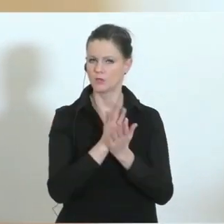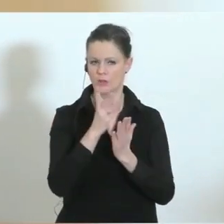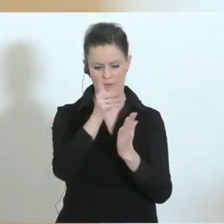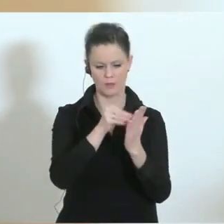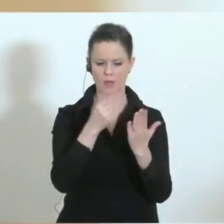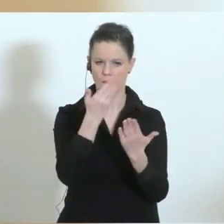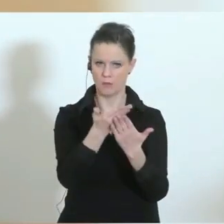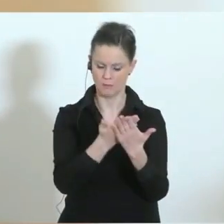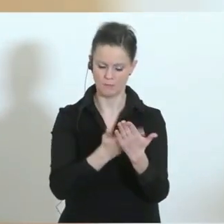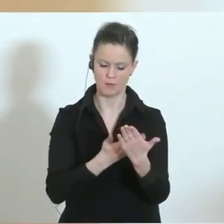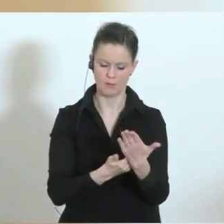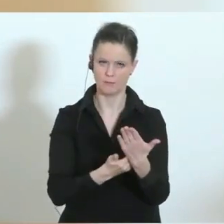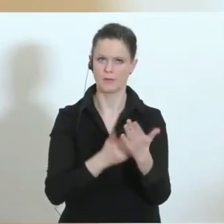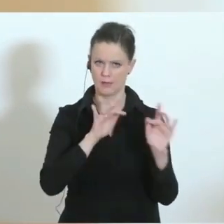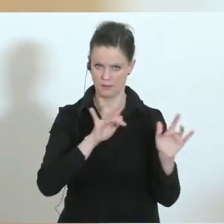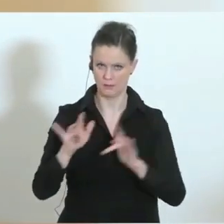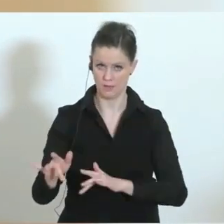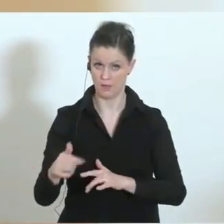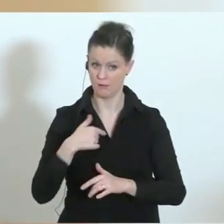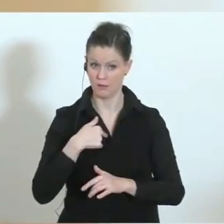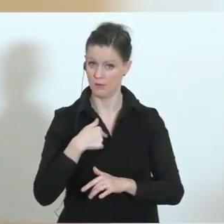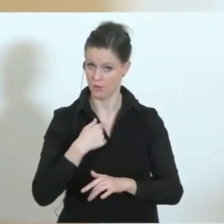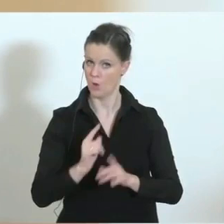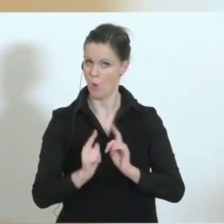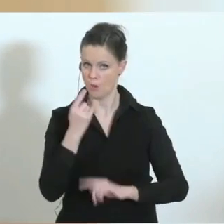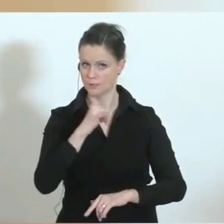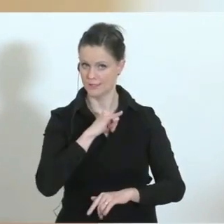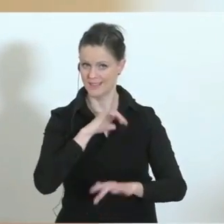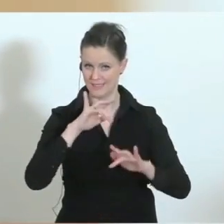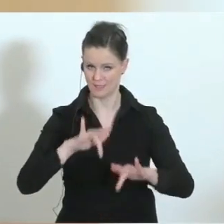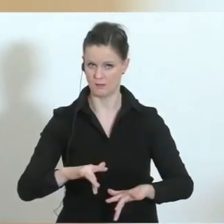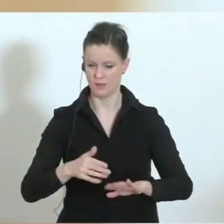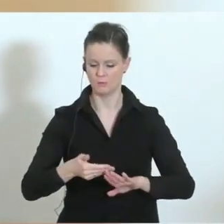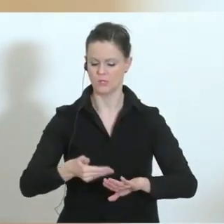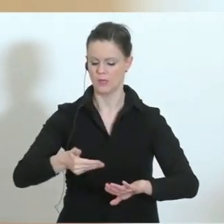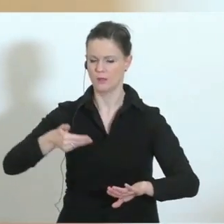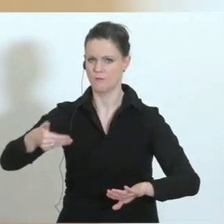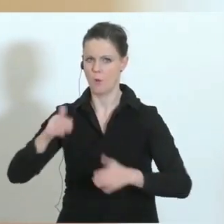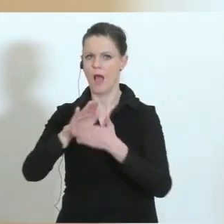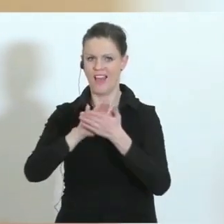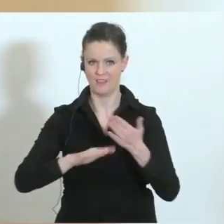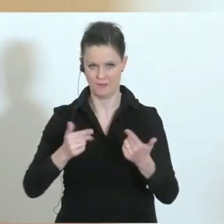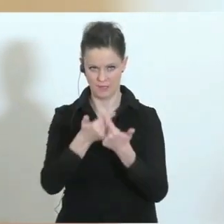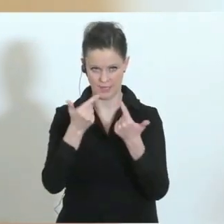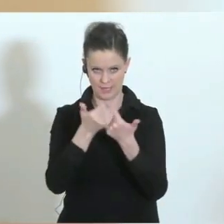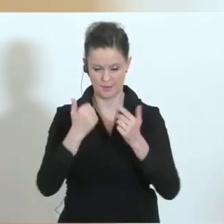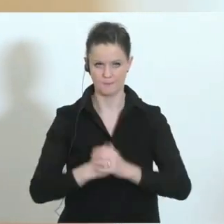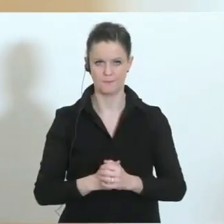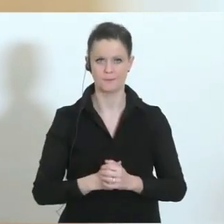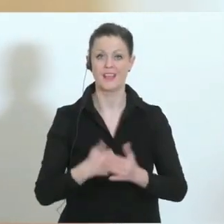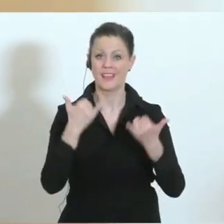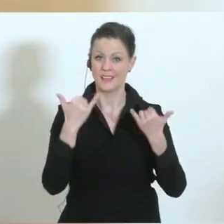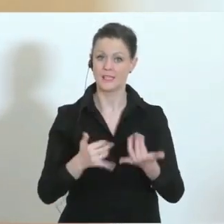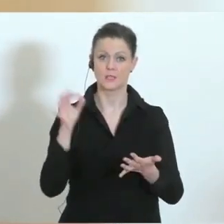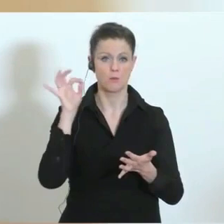vorlegen lassen, weil ich natürlich auch größtes Interesse habe. Aber vielleicht beginne ich ein bisschen vorher. Wir haben derzeit die